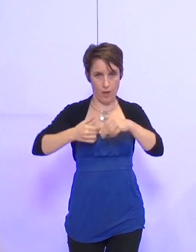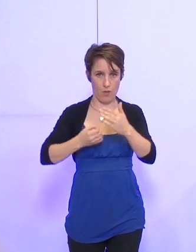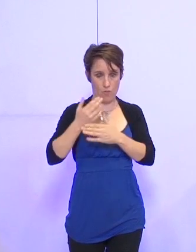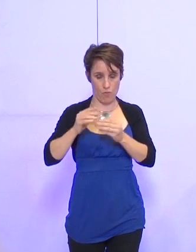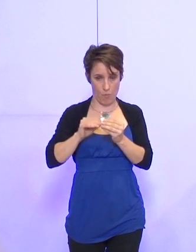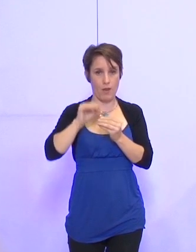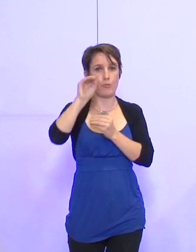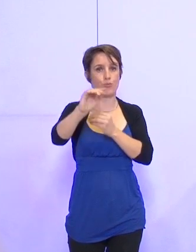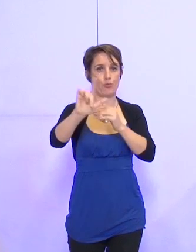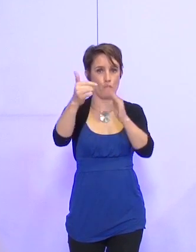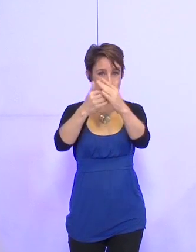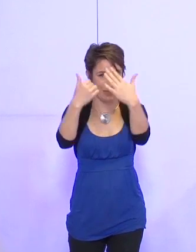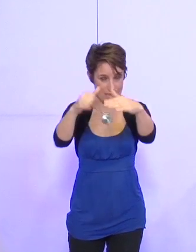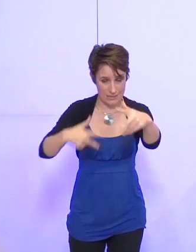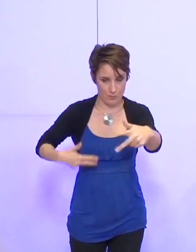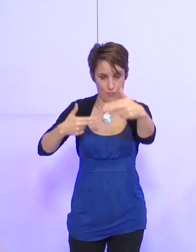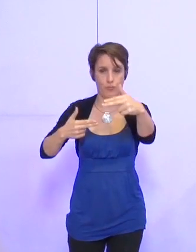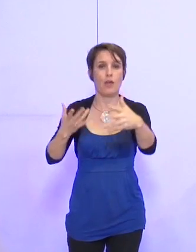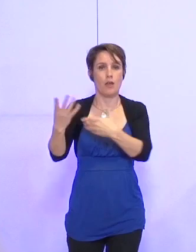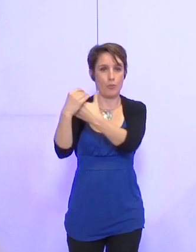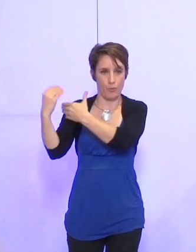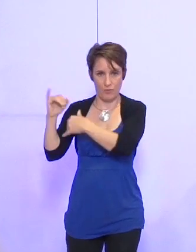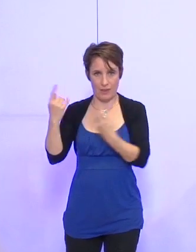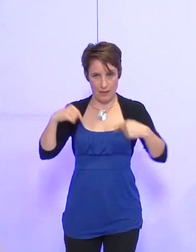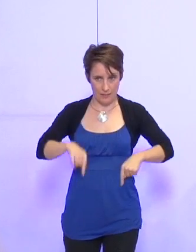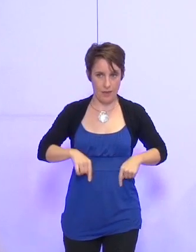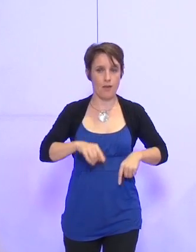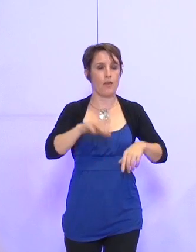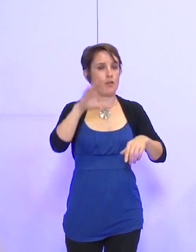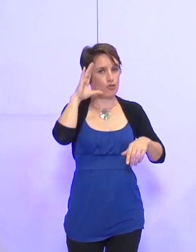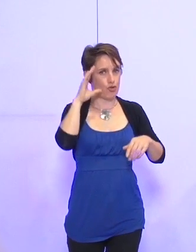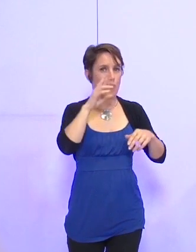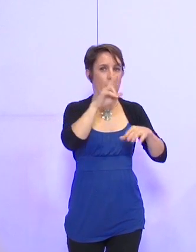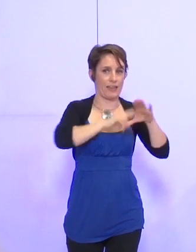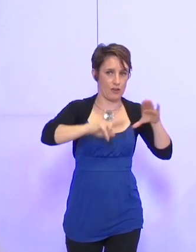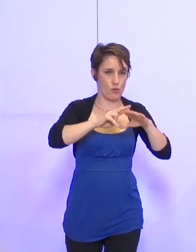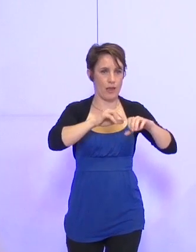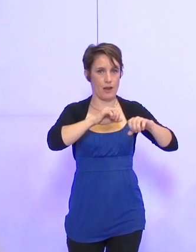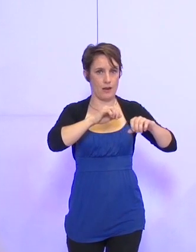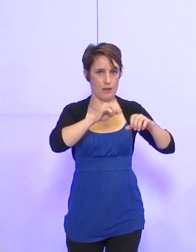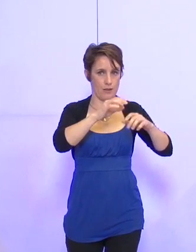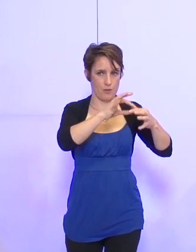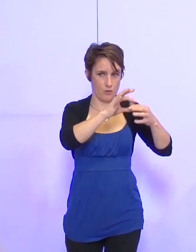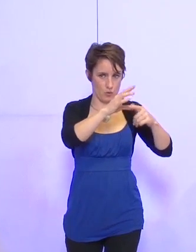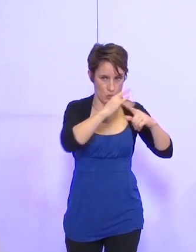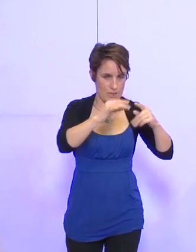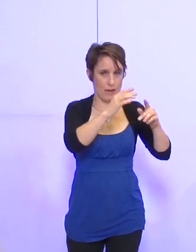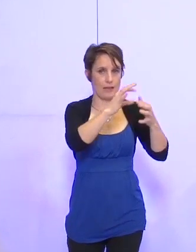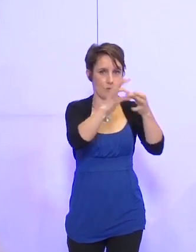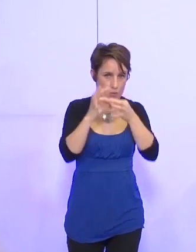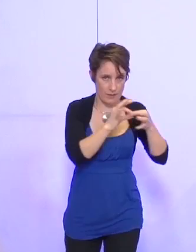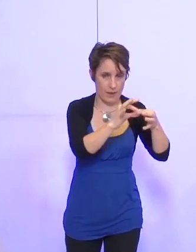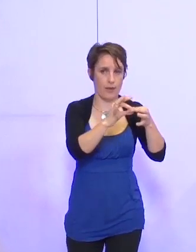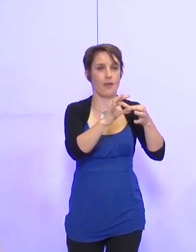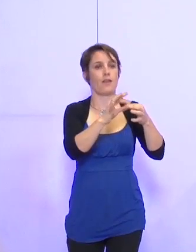régionalement par l'État, la Chambre régionale d'économie sociale et solidaire, la Caisse des dépôts et la région Rhône-Alpes. L'enjeu de ce nouveau